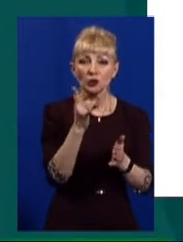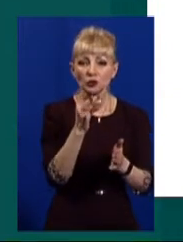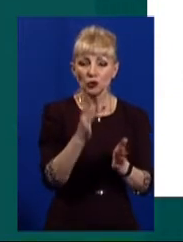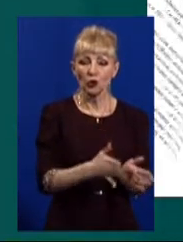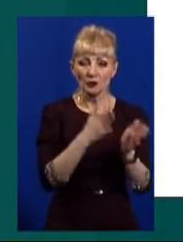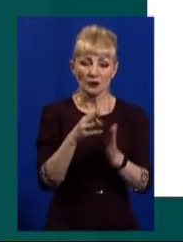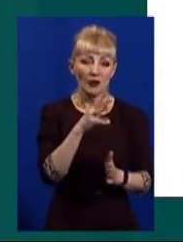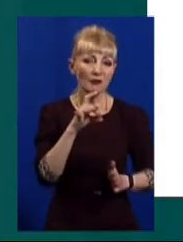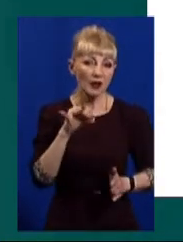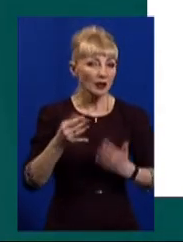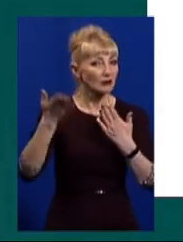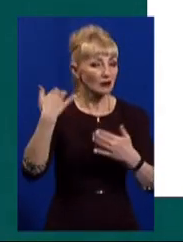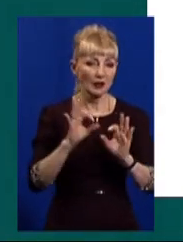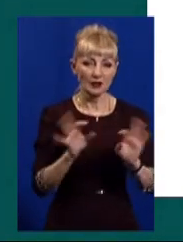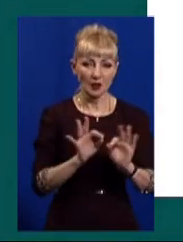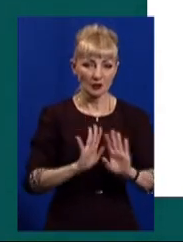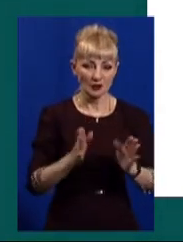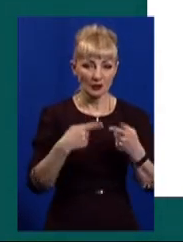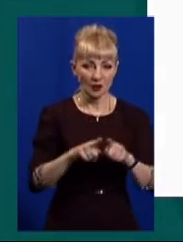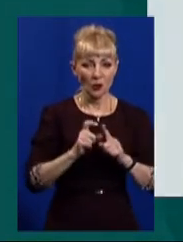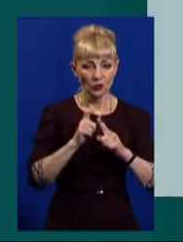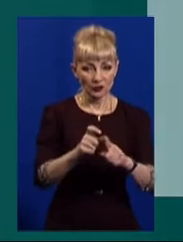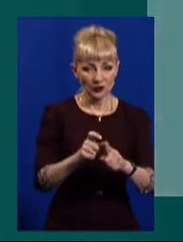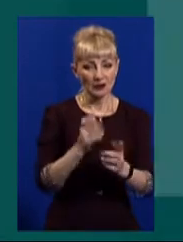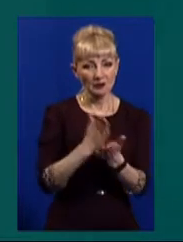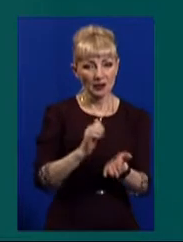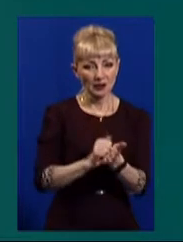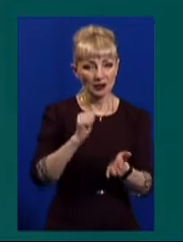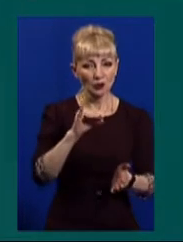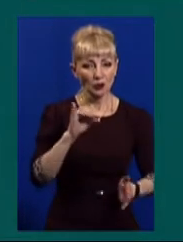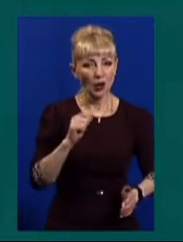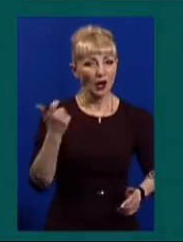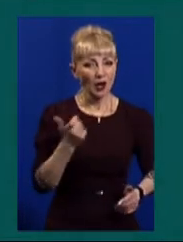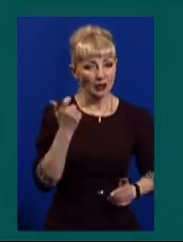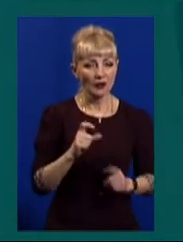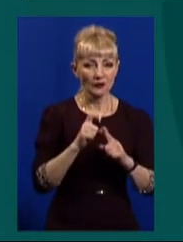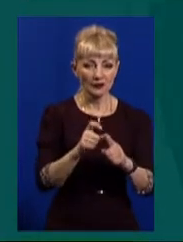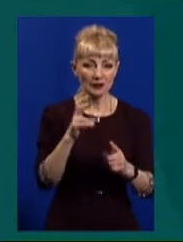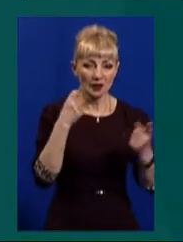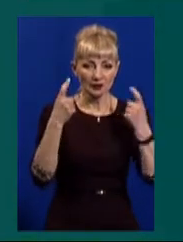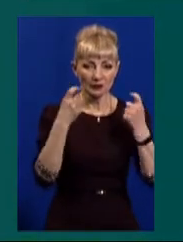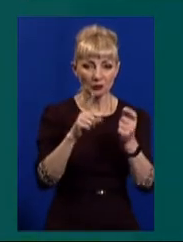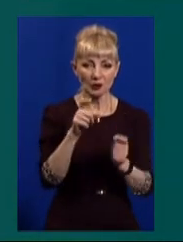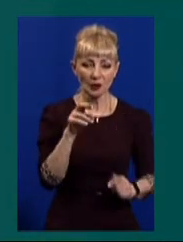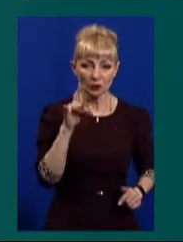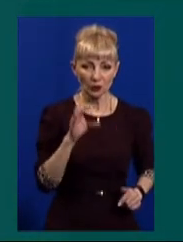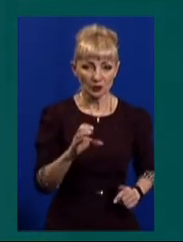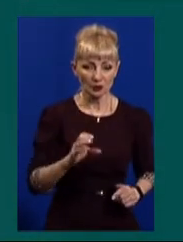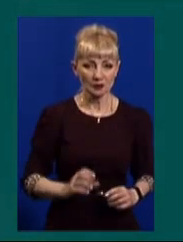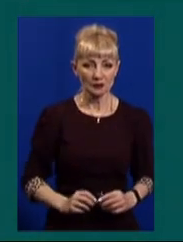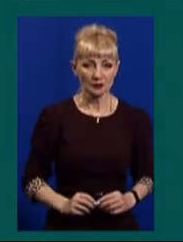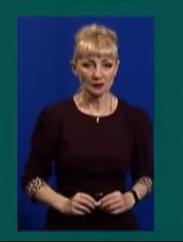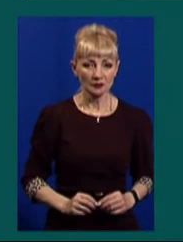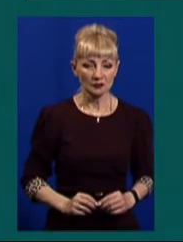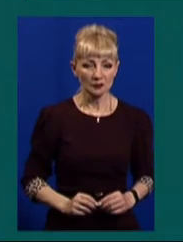мерії тоді не прокоментували. Ось таку відповідь отримала редакція Йогохарків у відповідь на інформаційний запит. Завершення